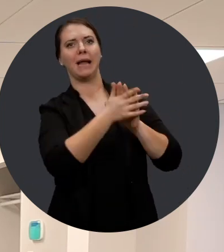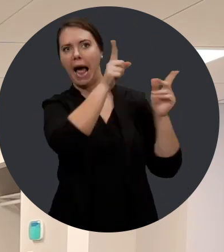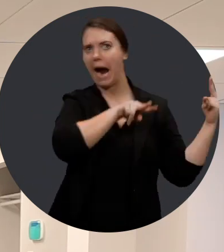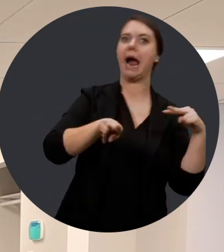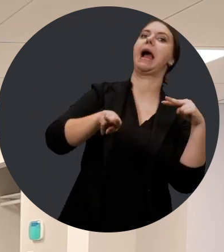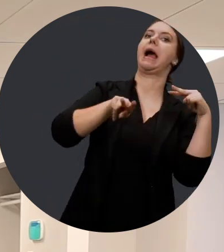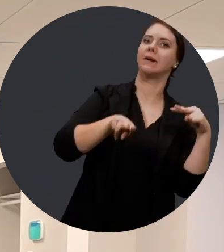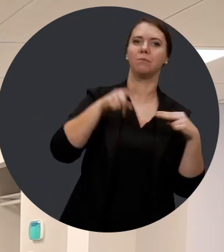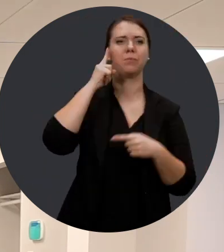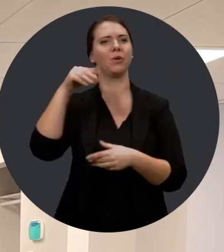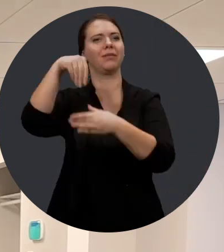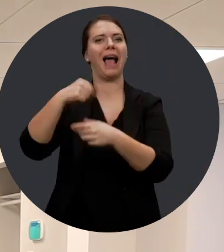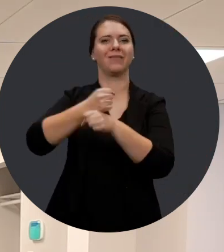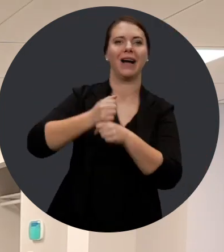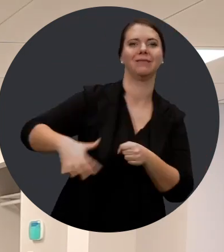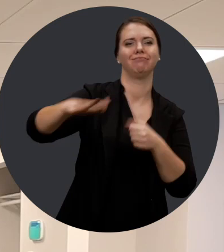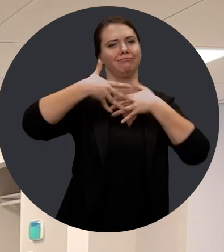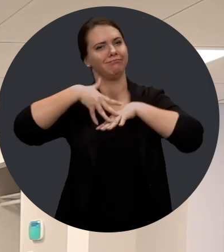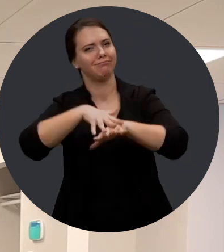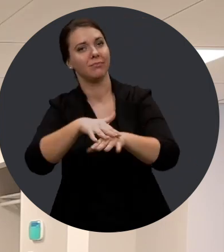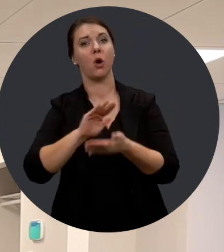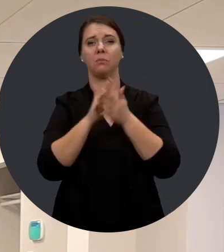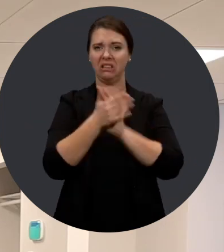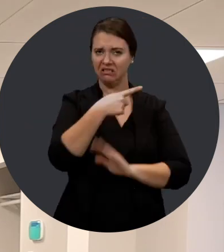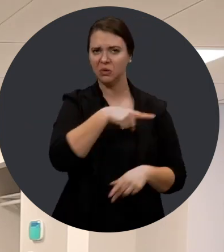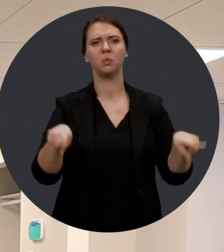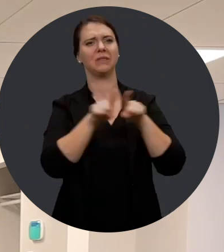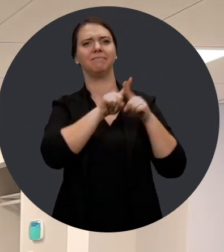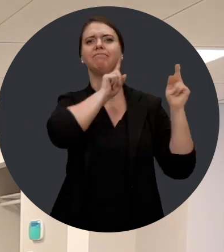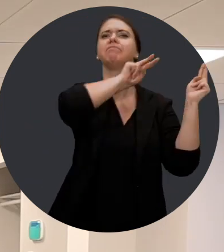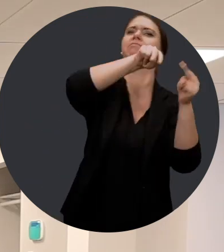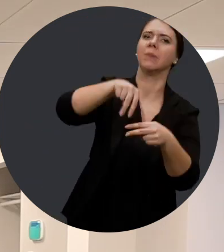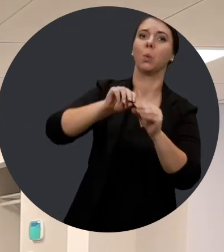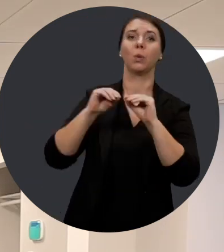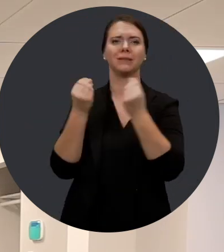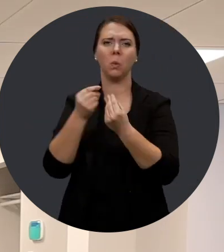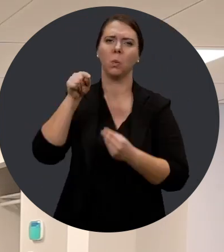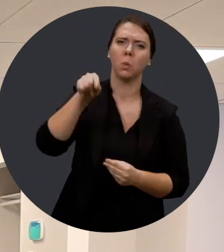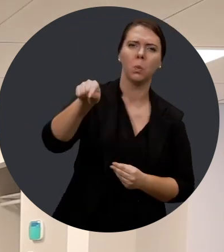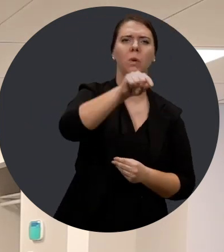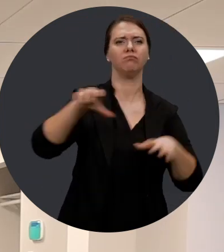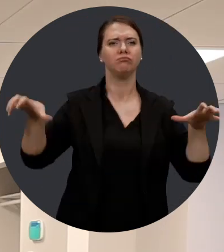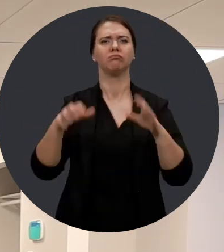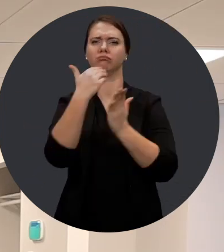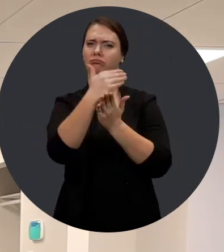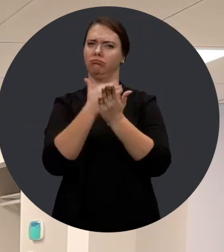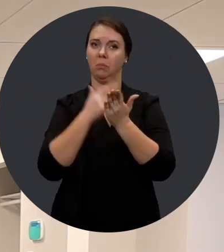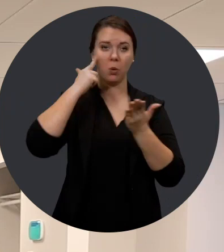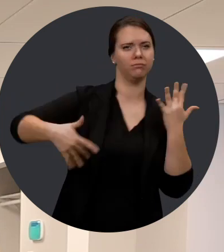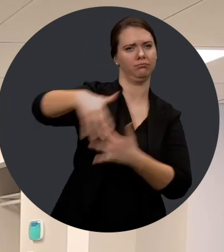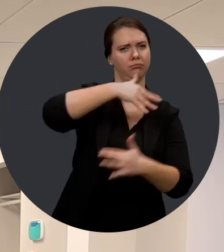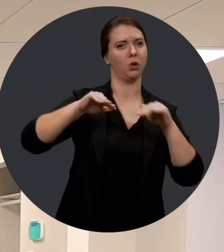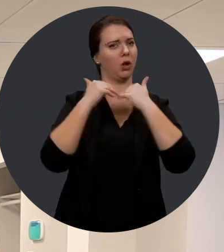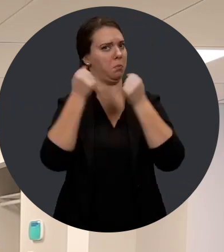à opter pour des milieux de travail inclusifs. Cette entreprise a également revu l'organisation de ses activités sociales pour que